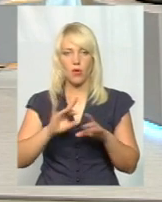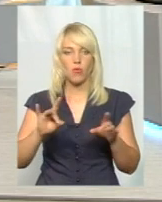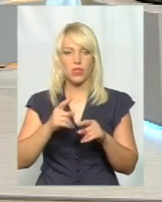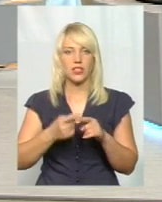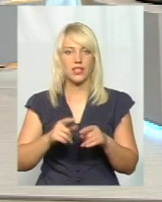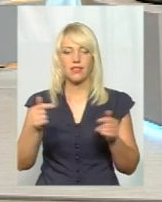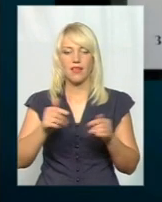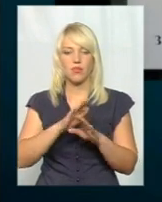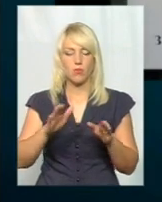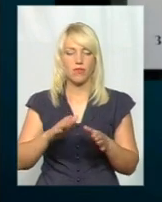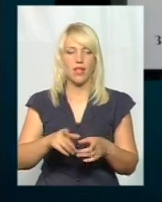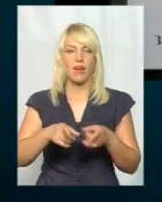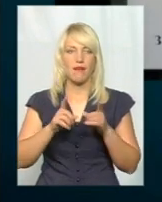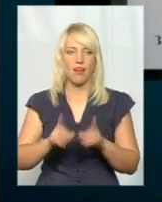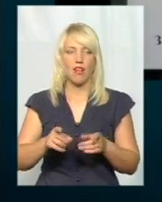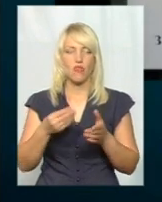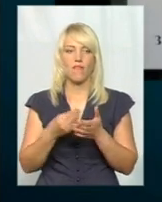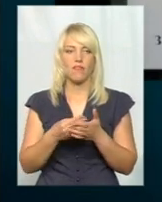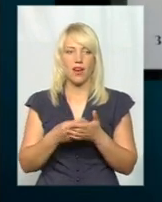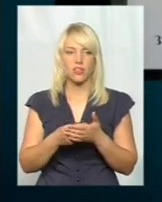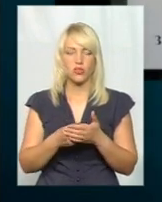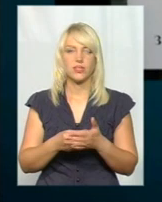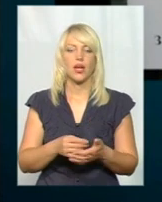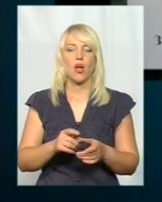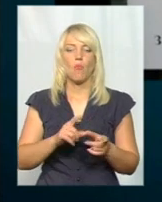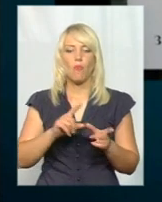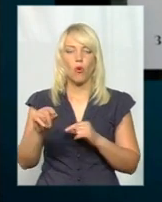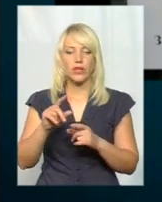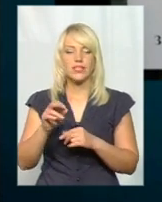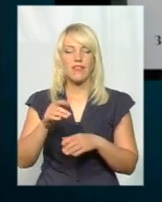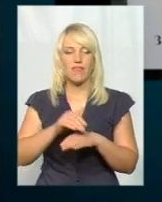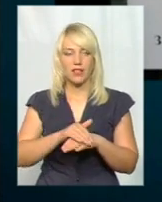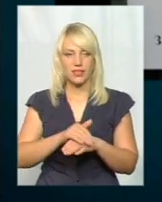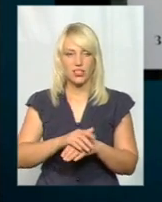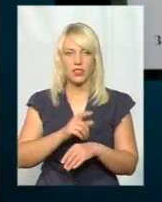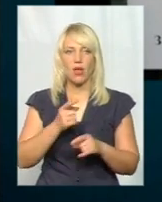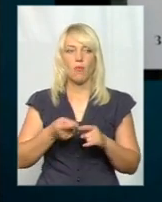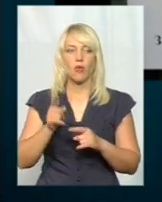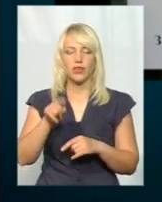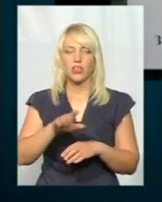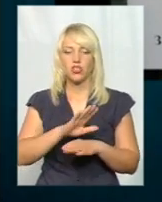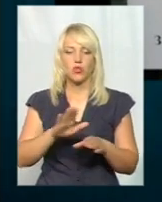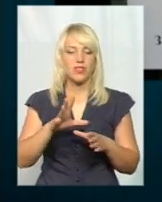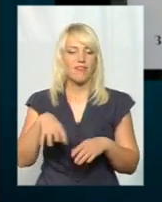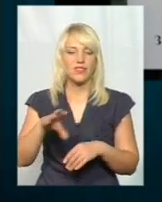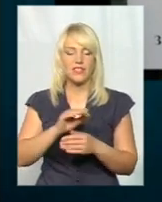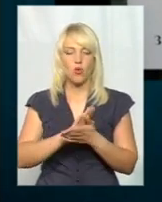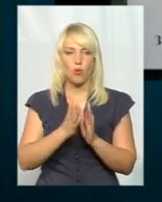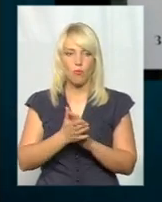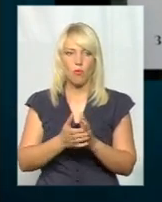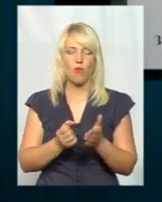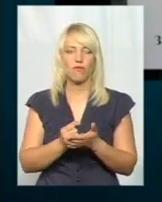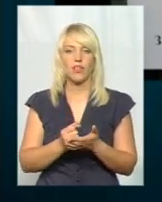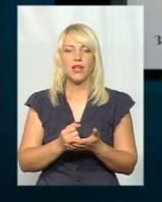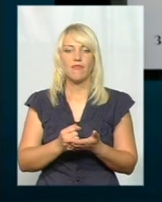невідповідність реальної вартості приїзду фактичній. От попри те, що не всі умови, висунуті міською радою, витримані,